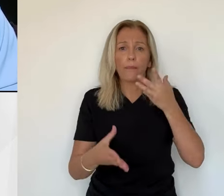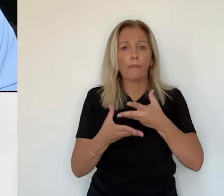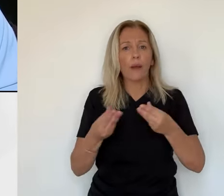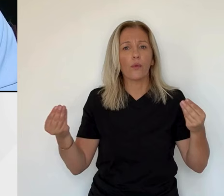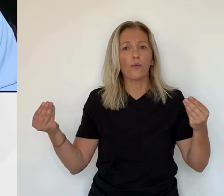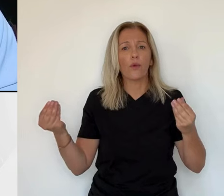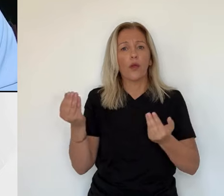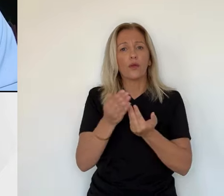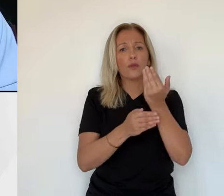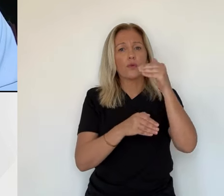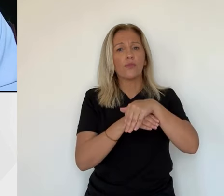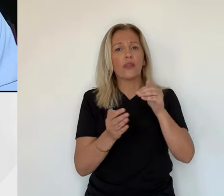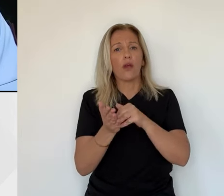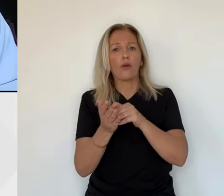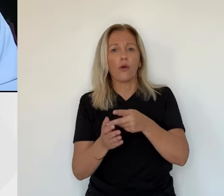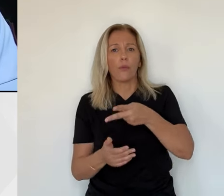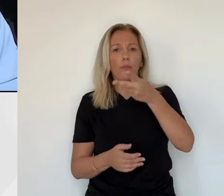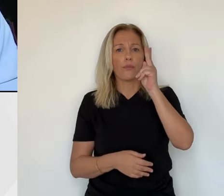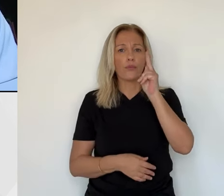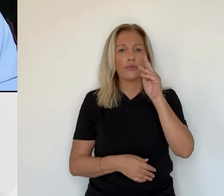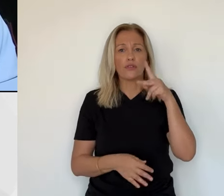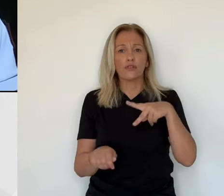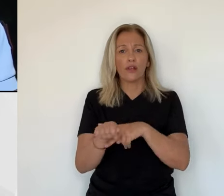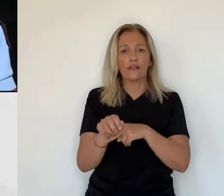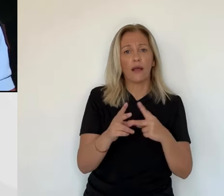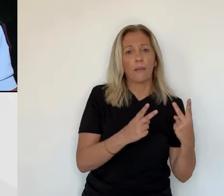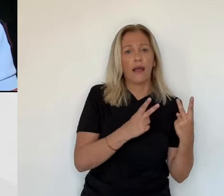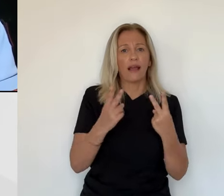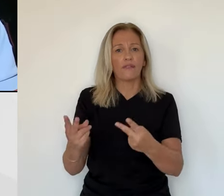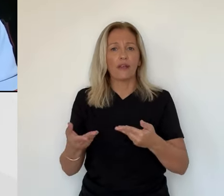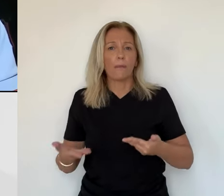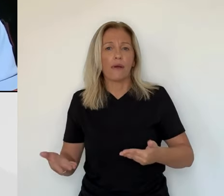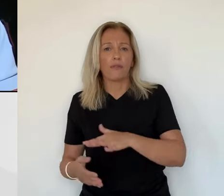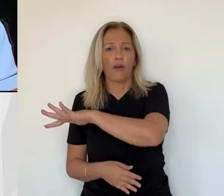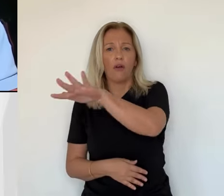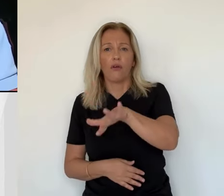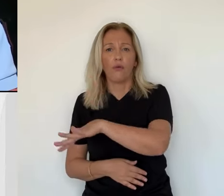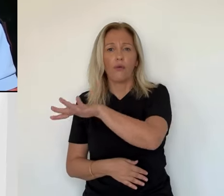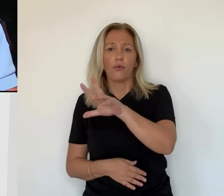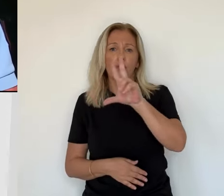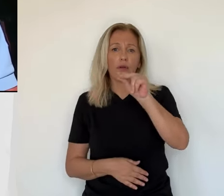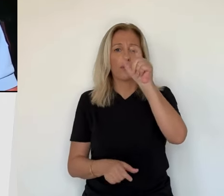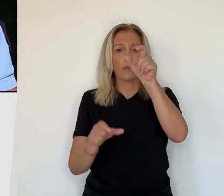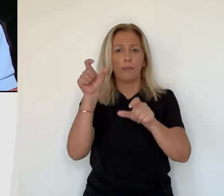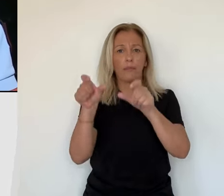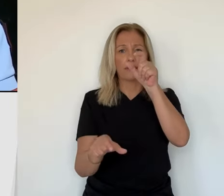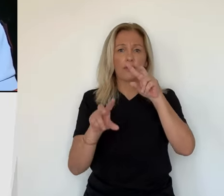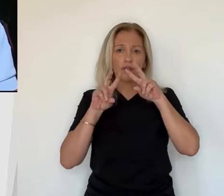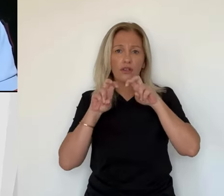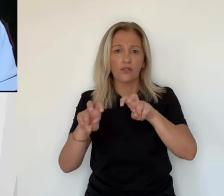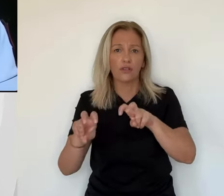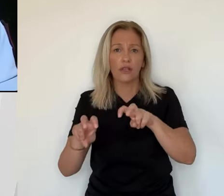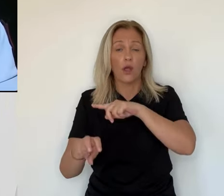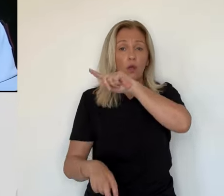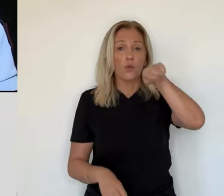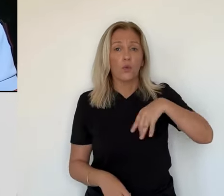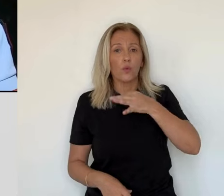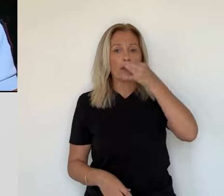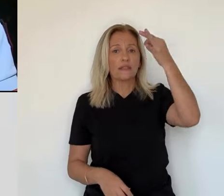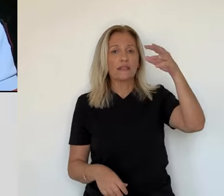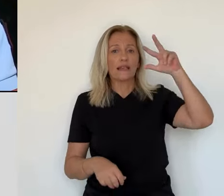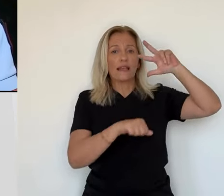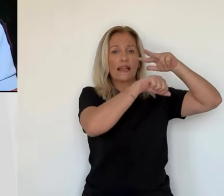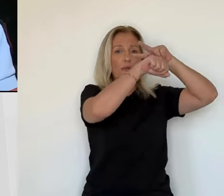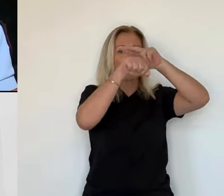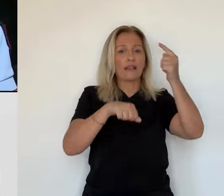'on est à peu près une trentaine de militaires qui se sont déployés. On a fait venir un hélicoptère, on a fait venir un drone thermique,